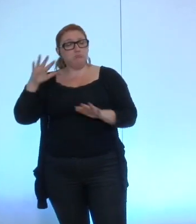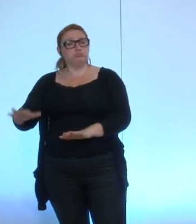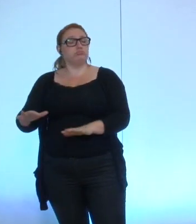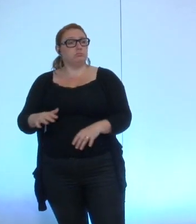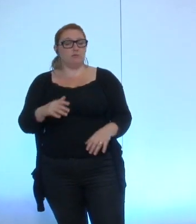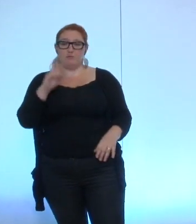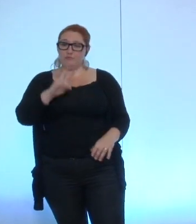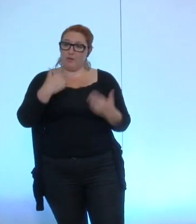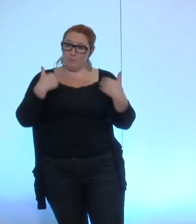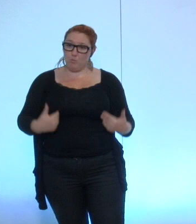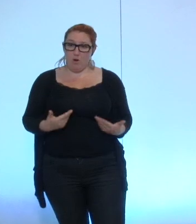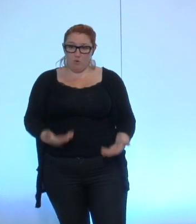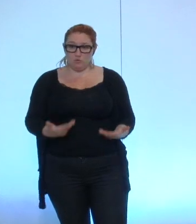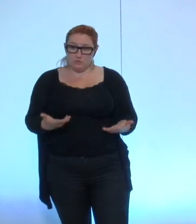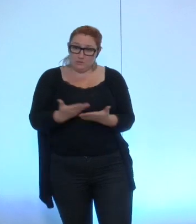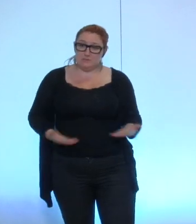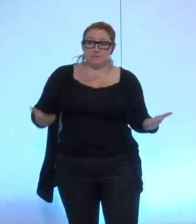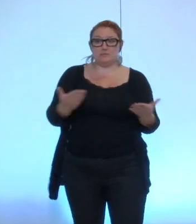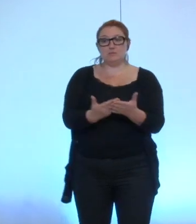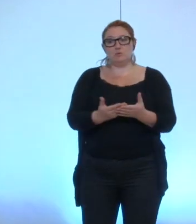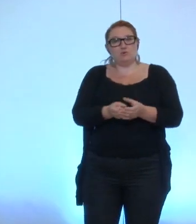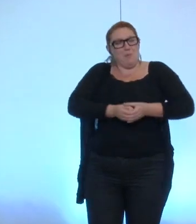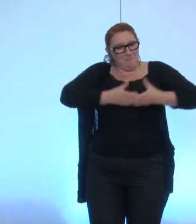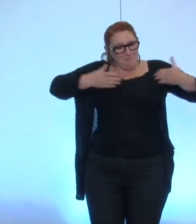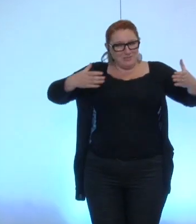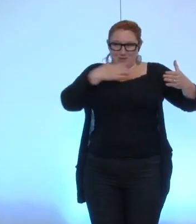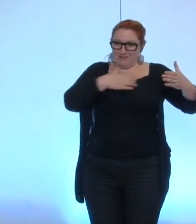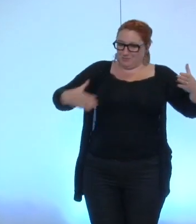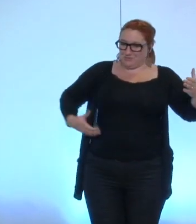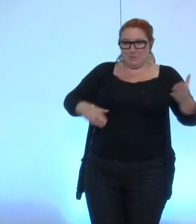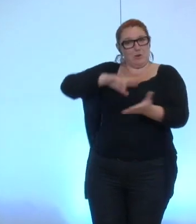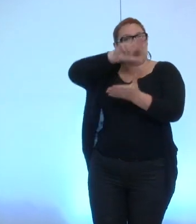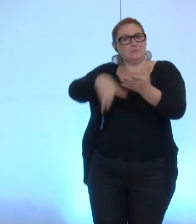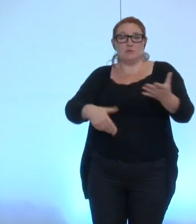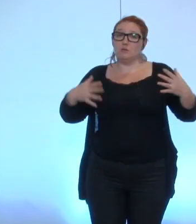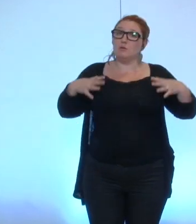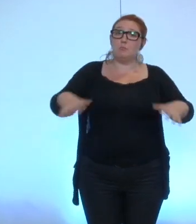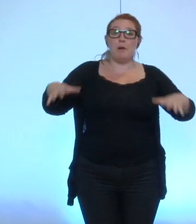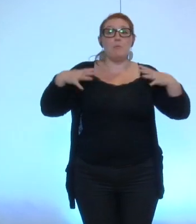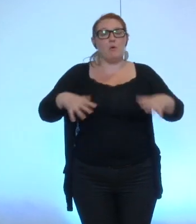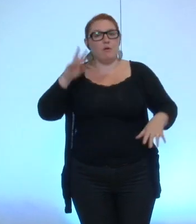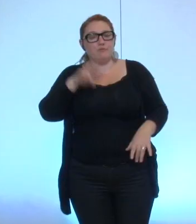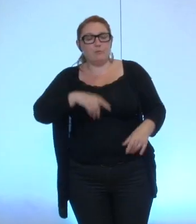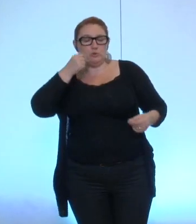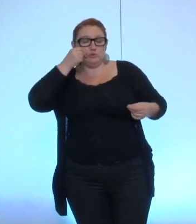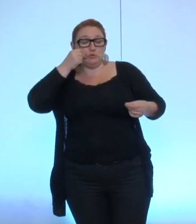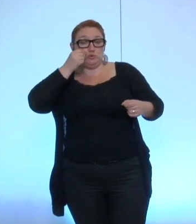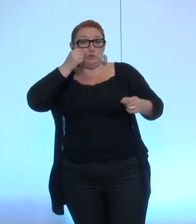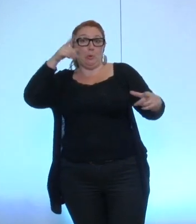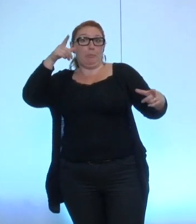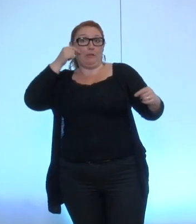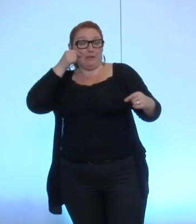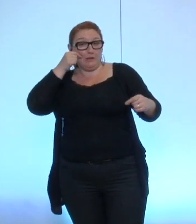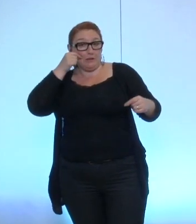'hui en situation d'être la majorité municipale ayant signé une charte je suis quand même très surpris que vous soyez